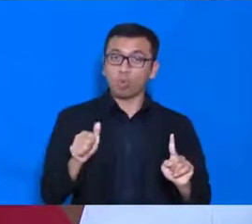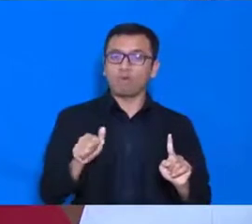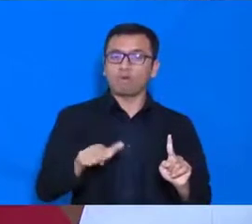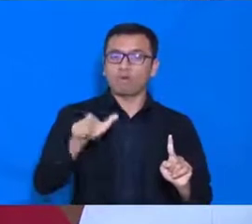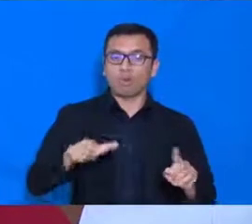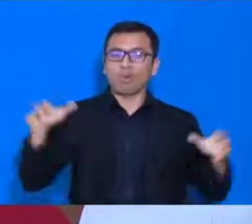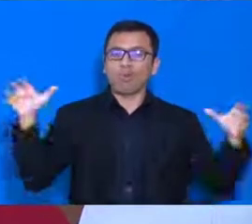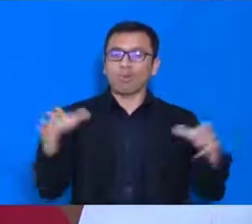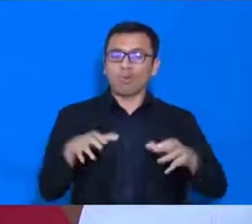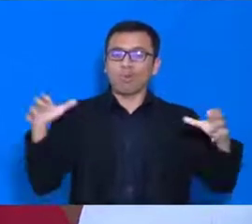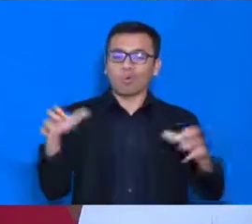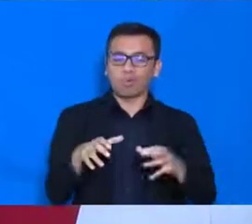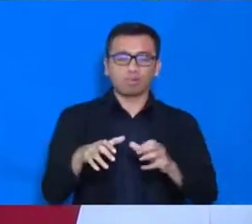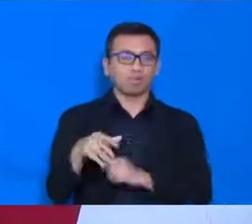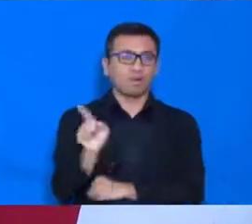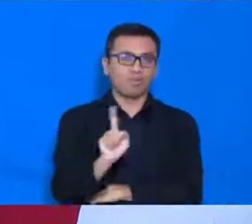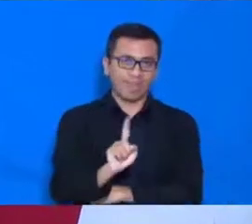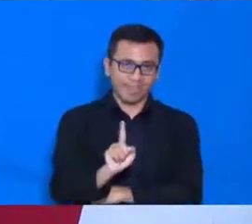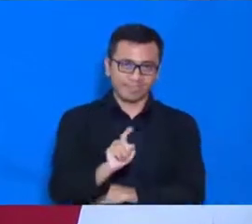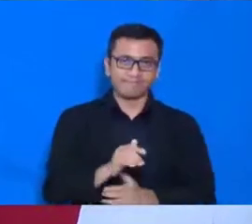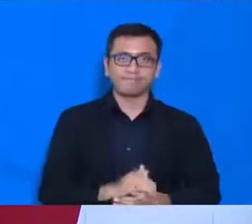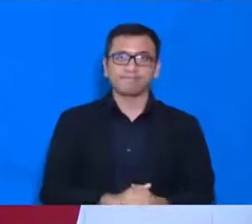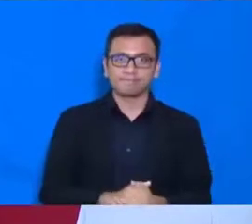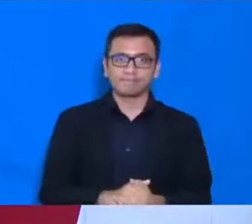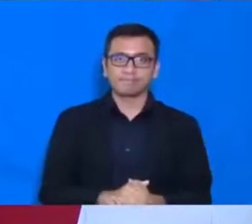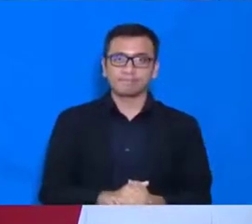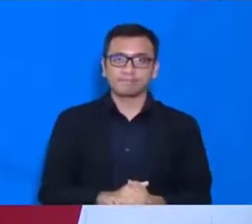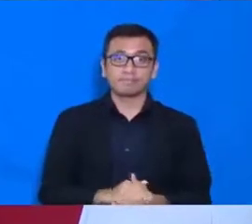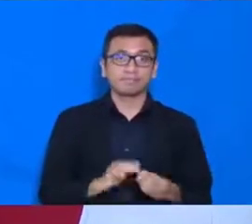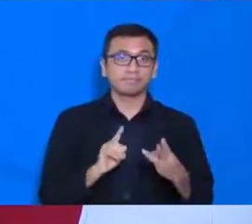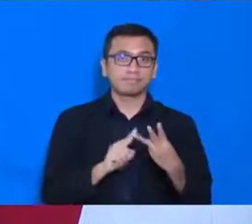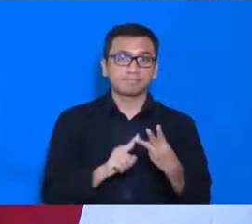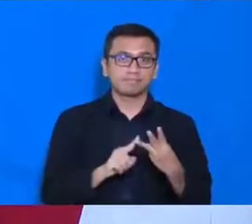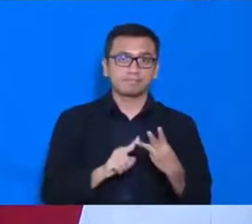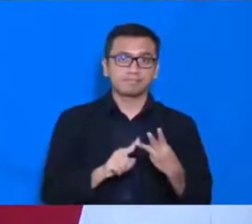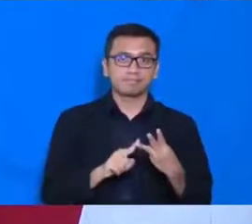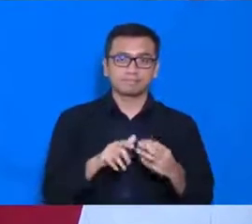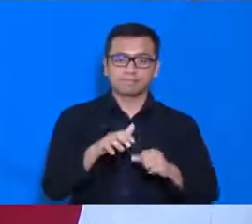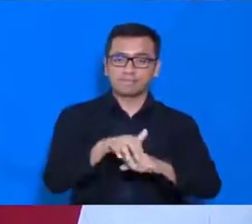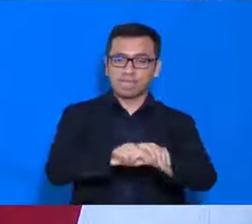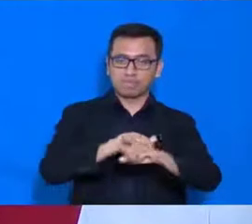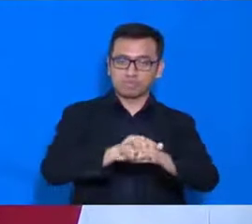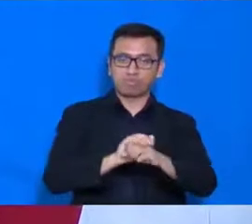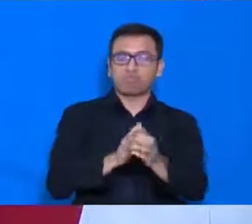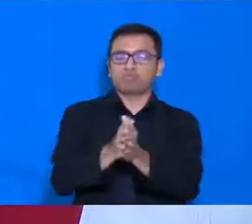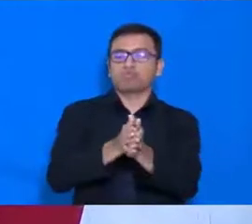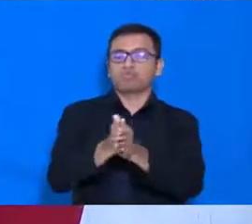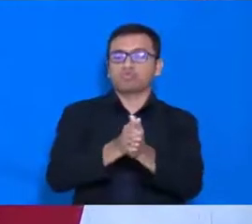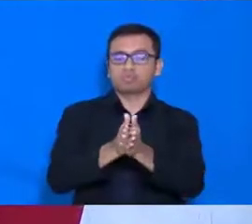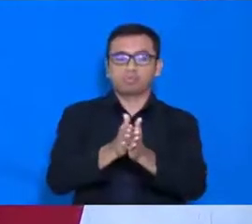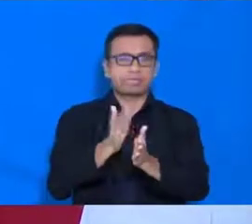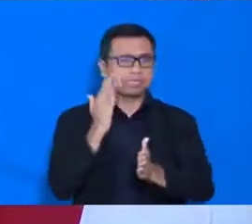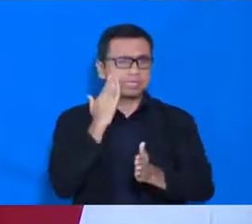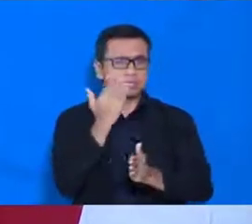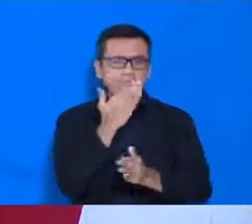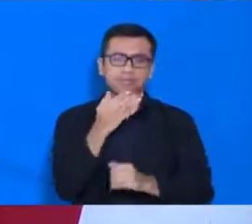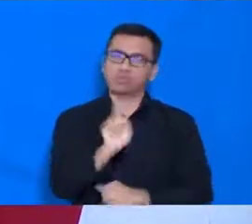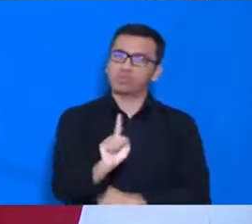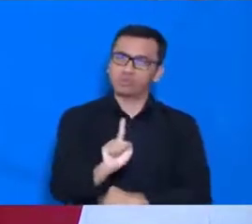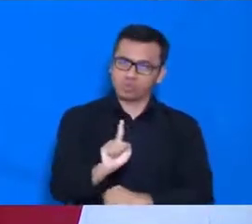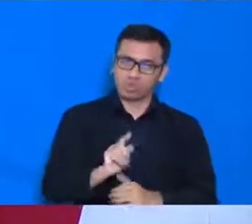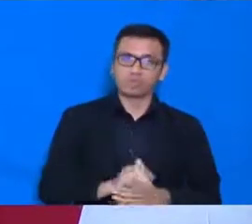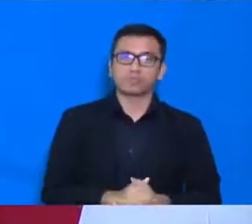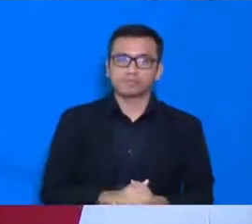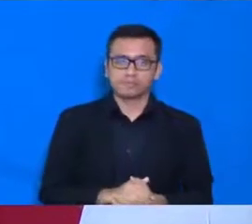Ketiga, cuci tangan, pakai sabun, dan jangan menyentuh muka. Yang keempat,